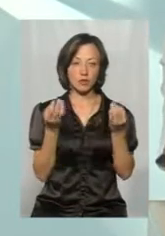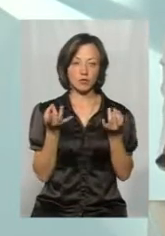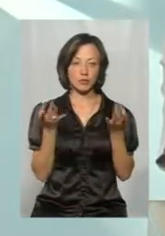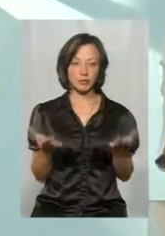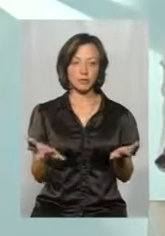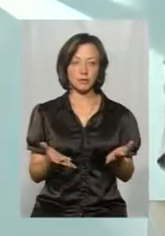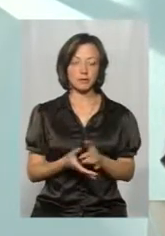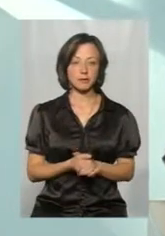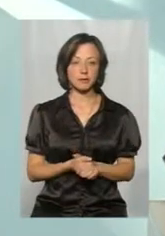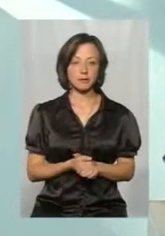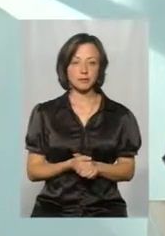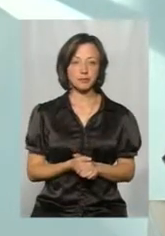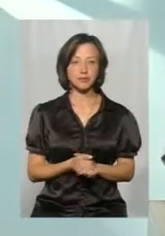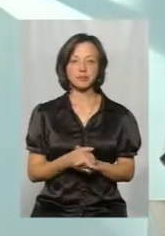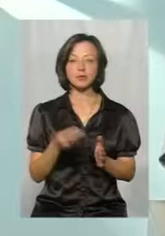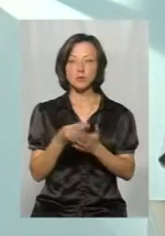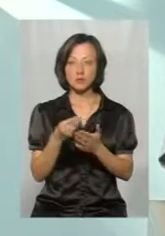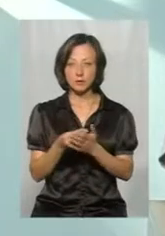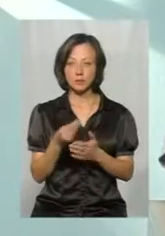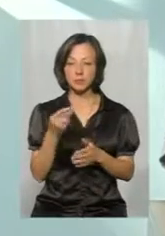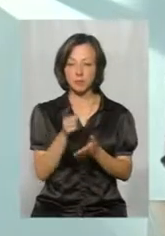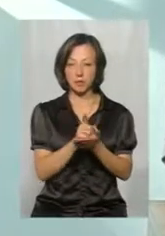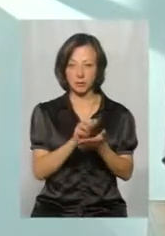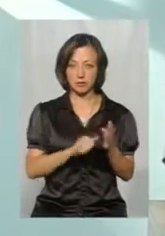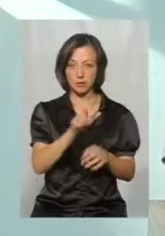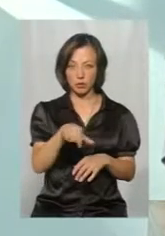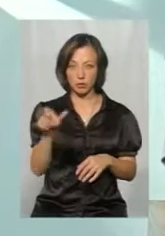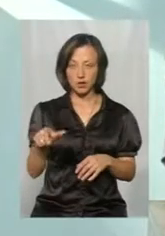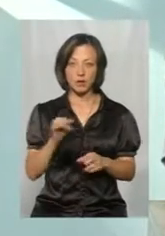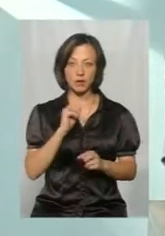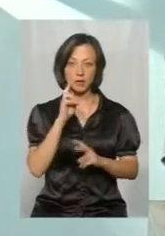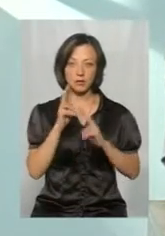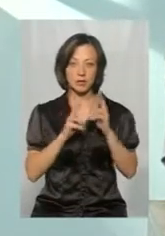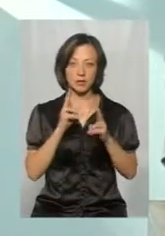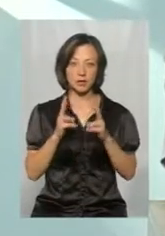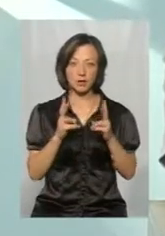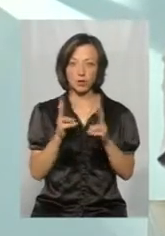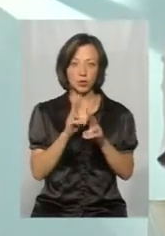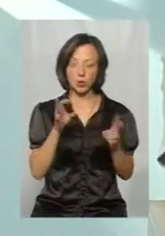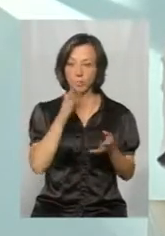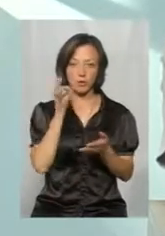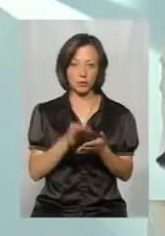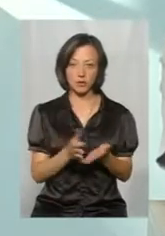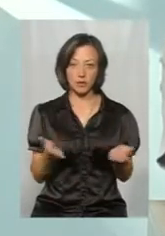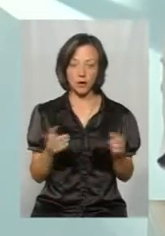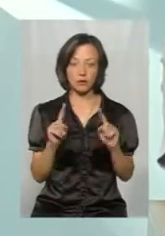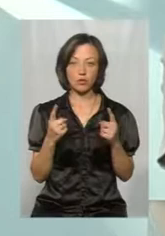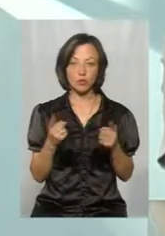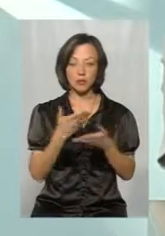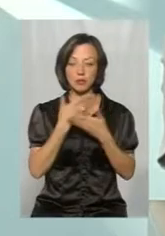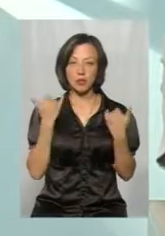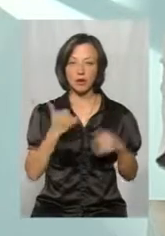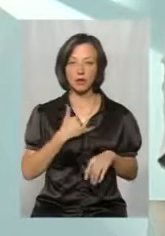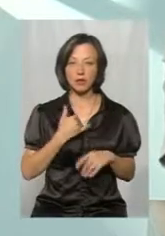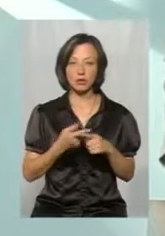потрачені, бюджетні, знову ж таки, ці самі кошти платників податків, так? І про те ніхто не несе відповідальності, тому що немає